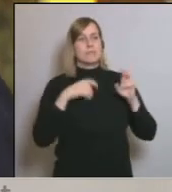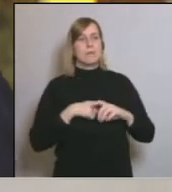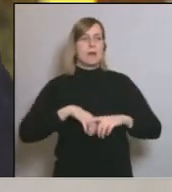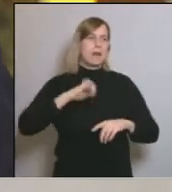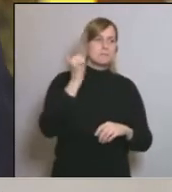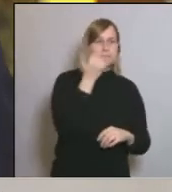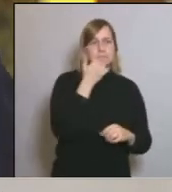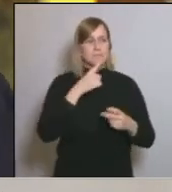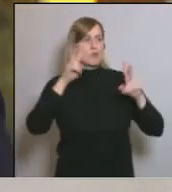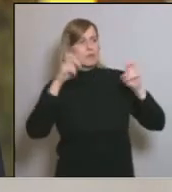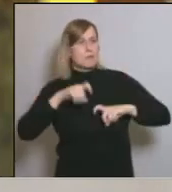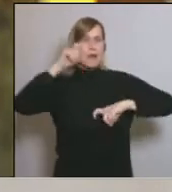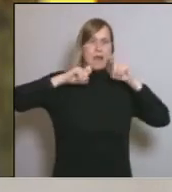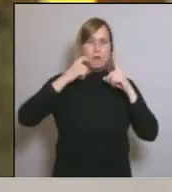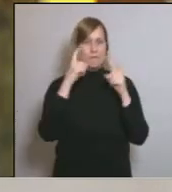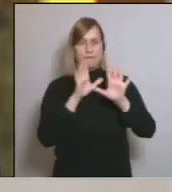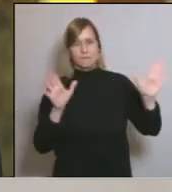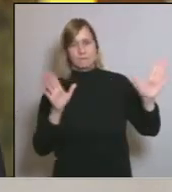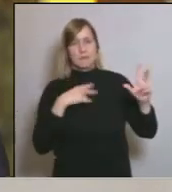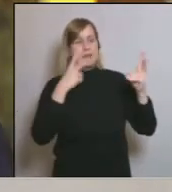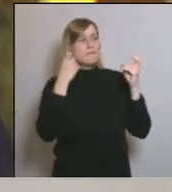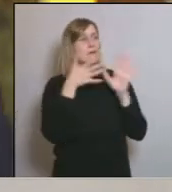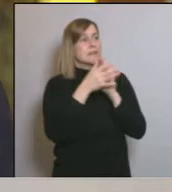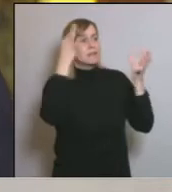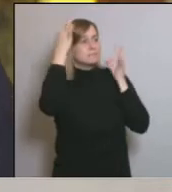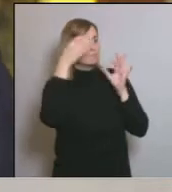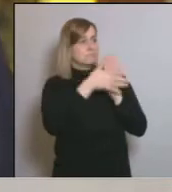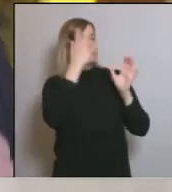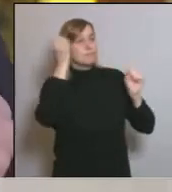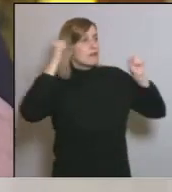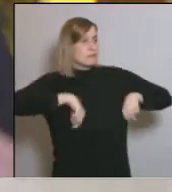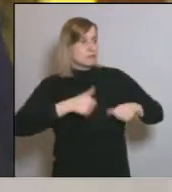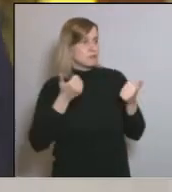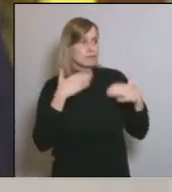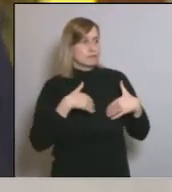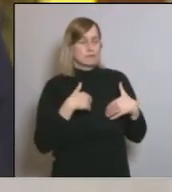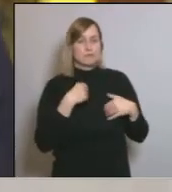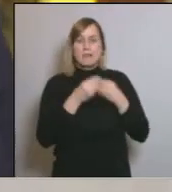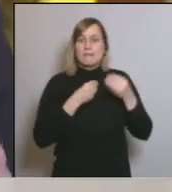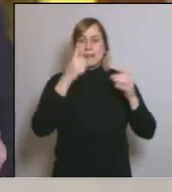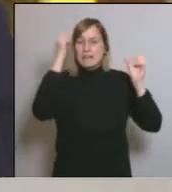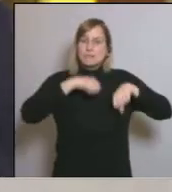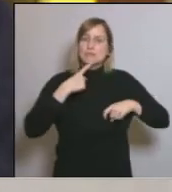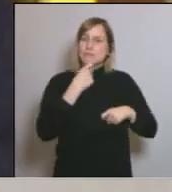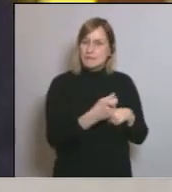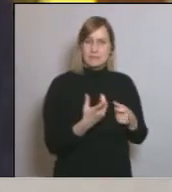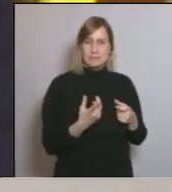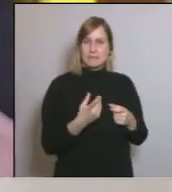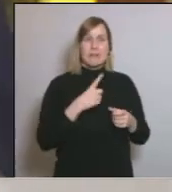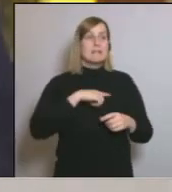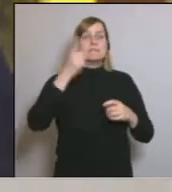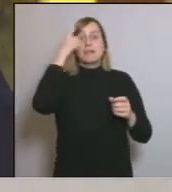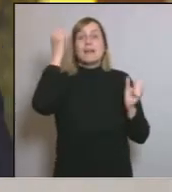protestar ni de plorar sinó que es tracta de concretar de prendre decisions de decisions molt difícils de decisions valentes